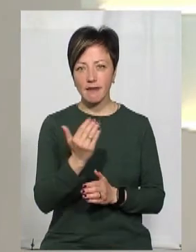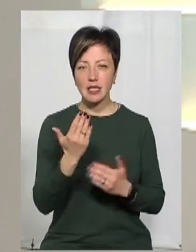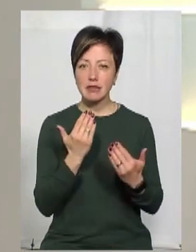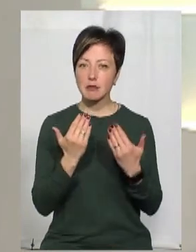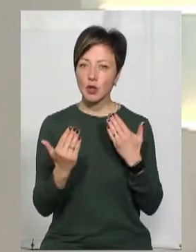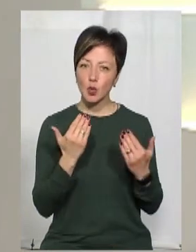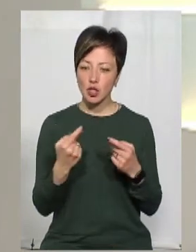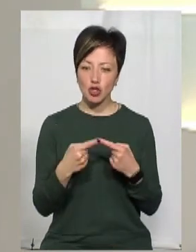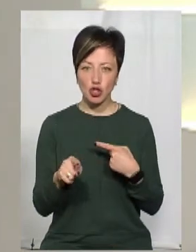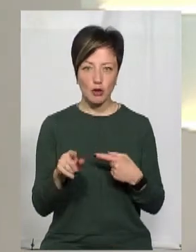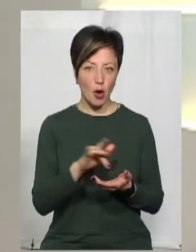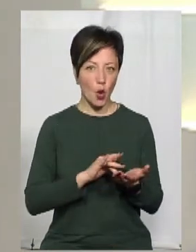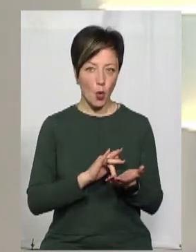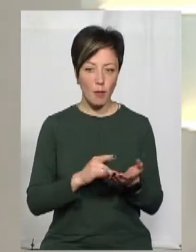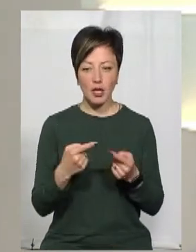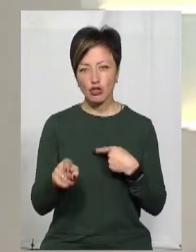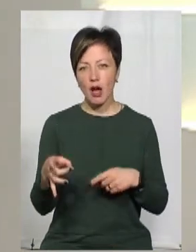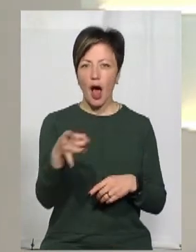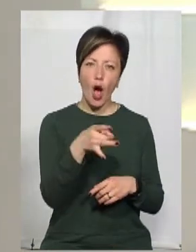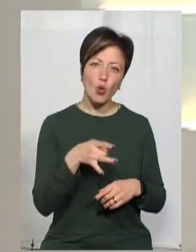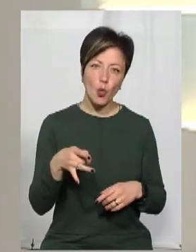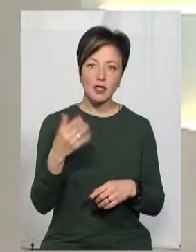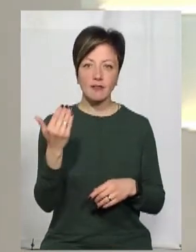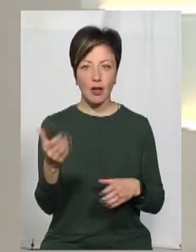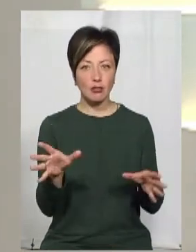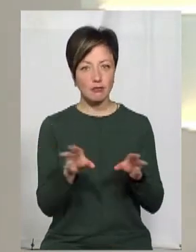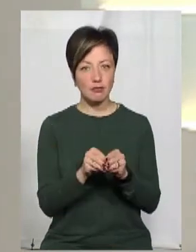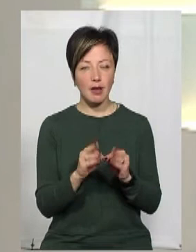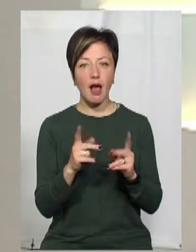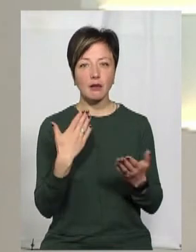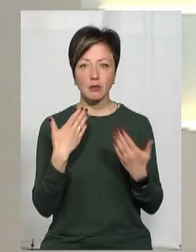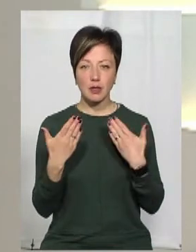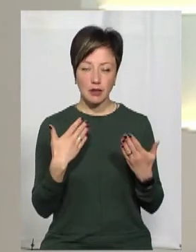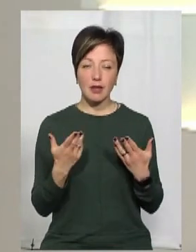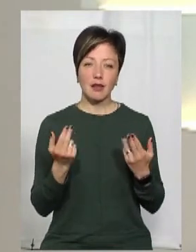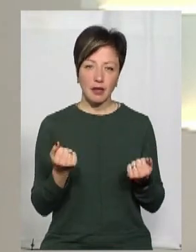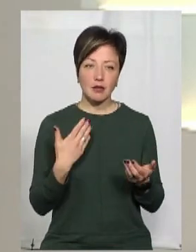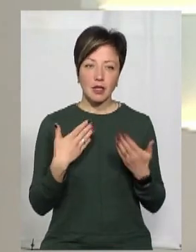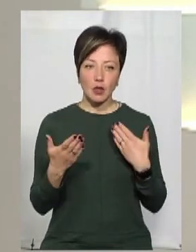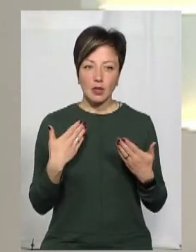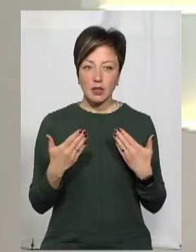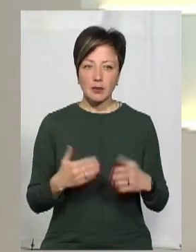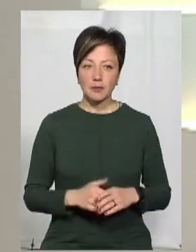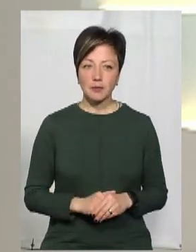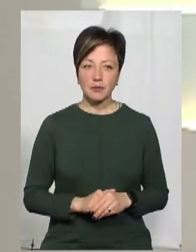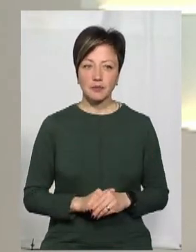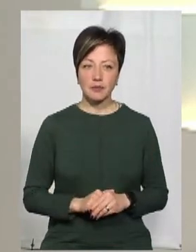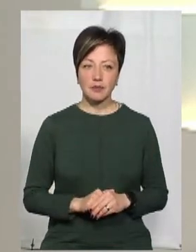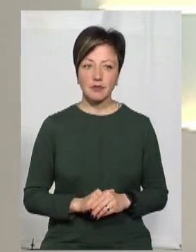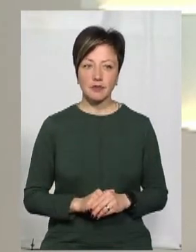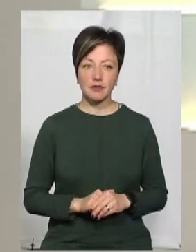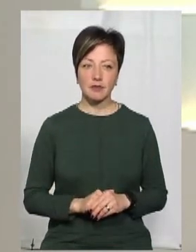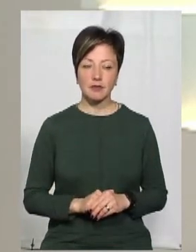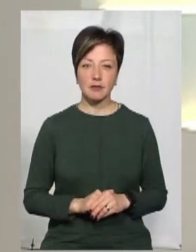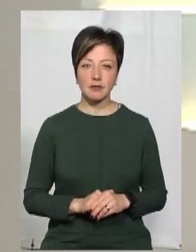спілкуєтеся з іншими ромами, з інших мікрорайонів, можливо, з вашого? Ми спілкуємося. Ну, тісно? Ну,